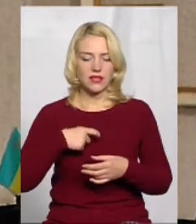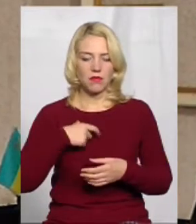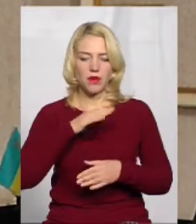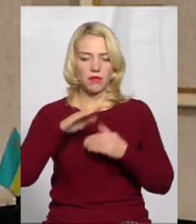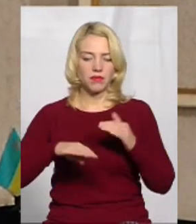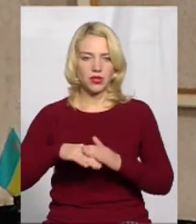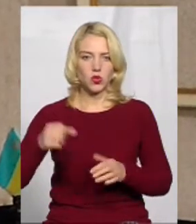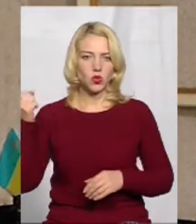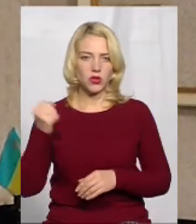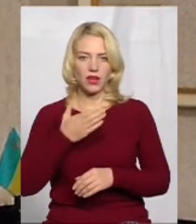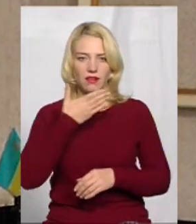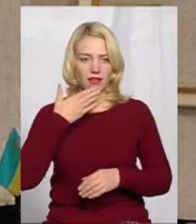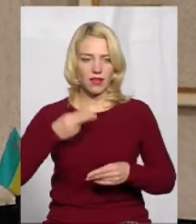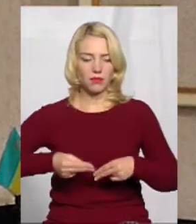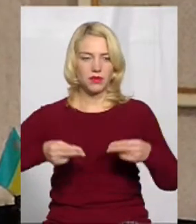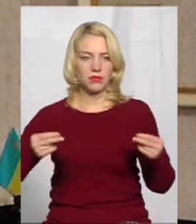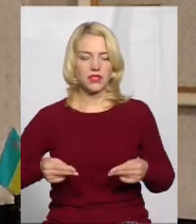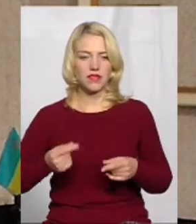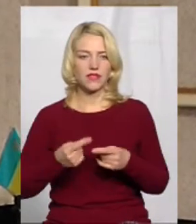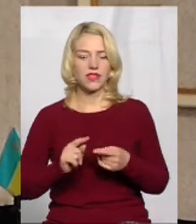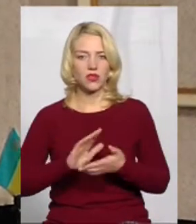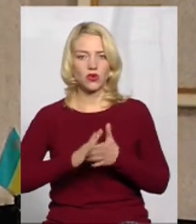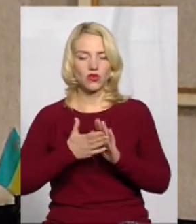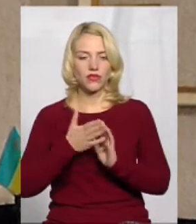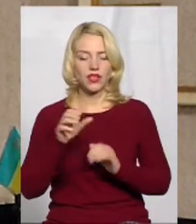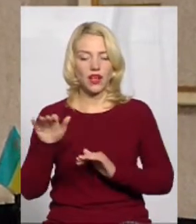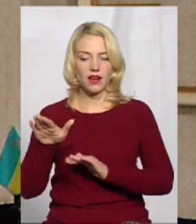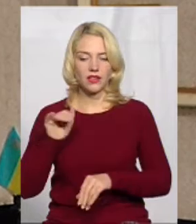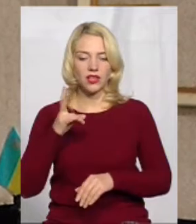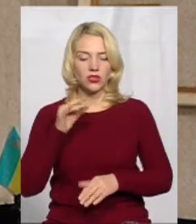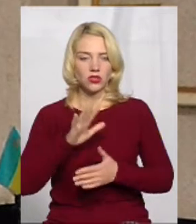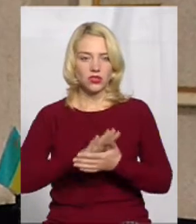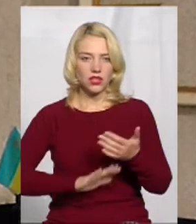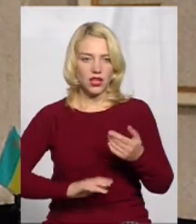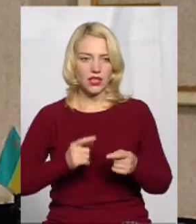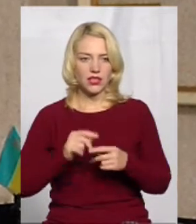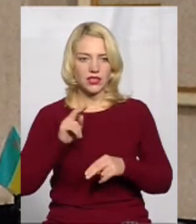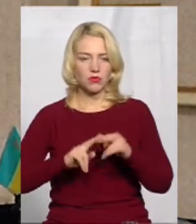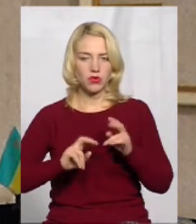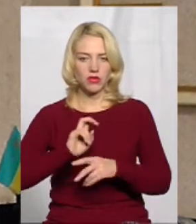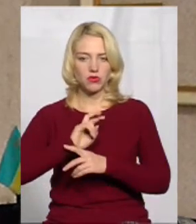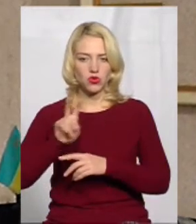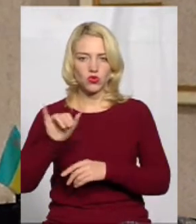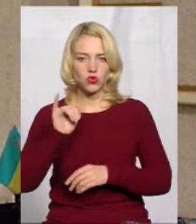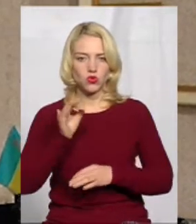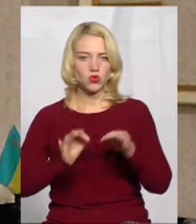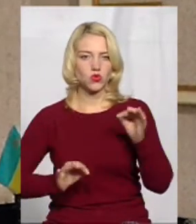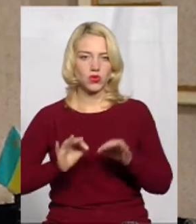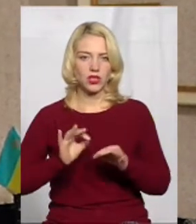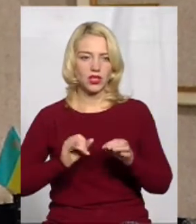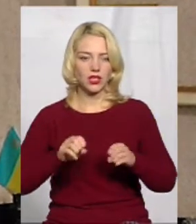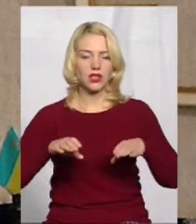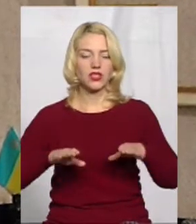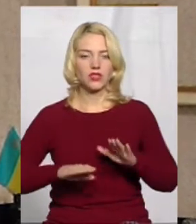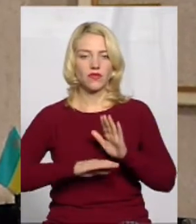не підписав цей договір оренди. Але далі забудовник пішов у суди і рішенням